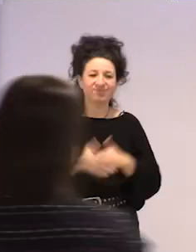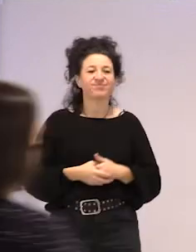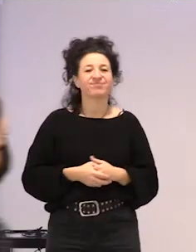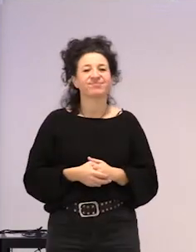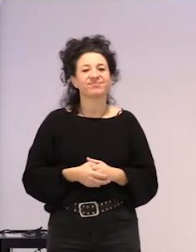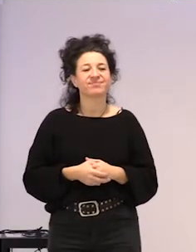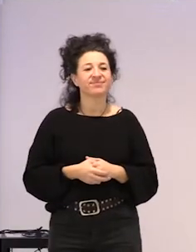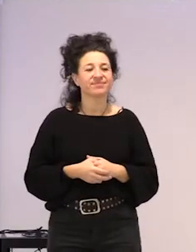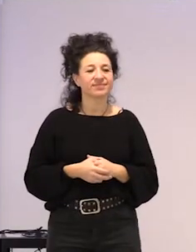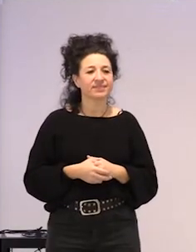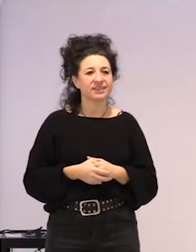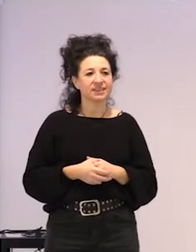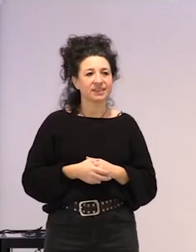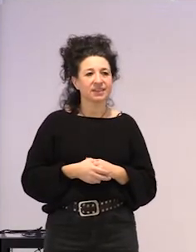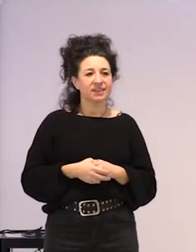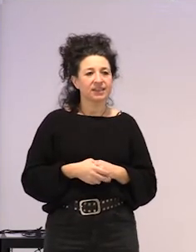Ba,